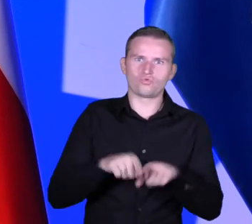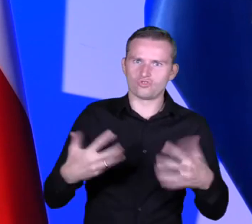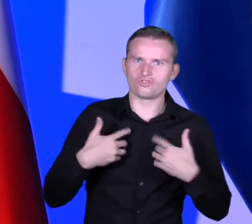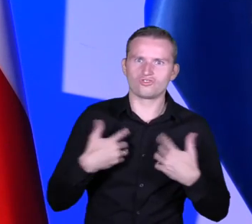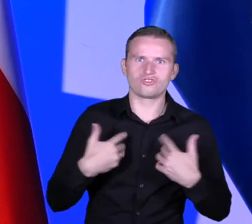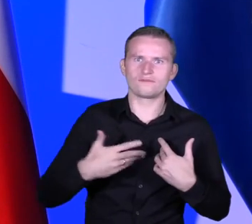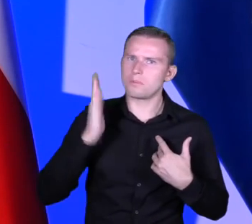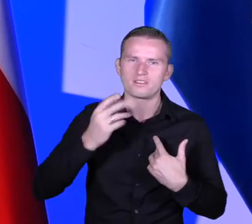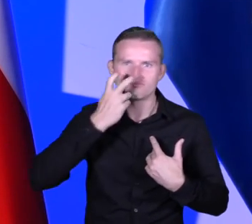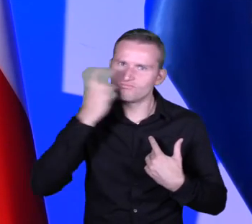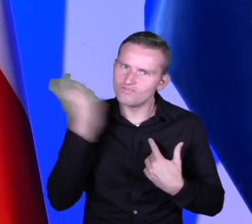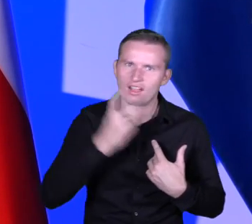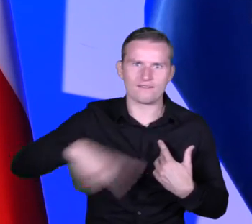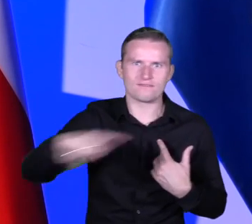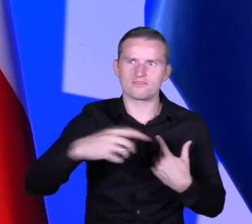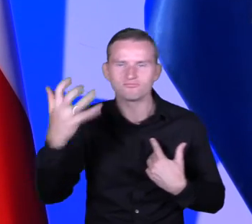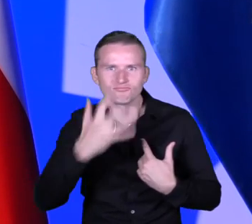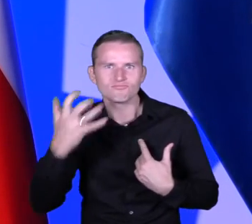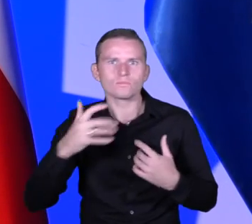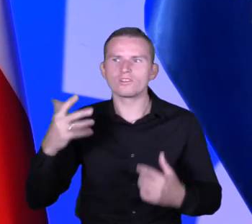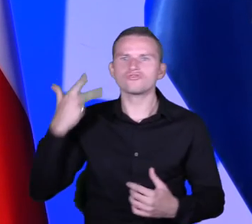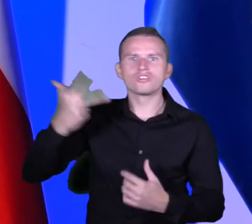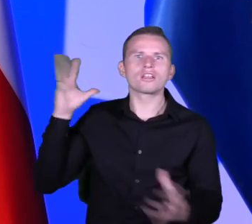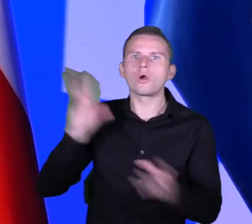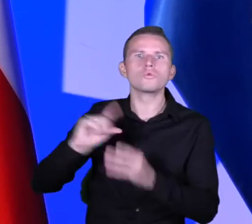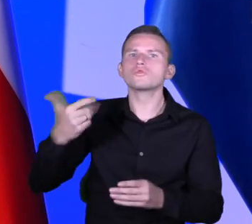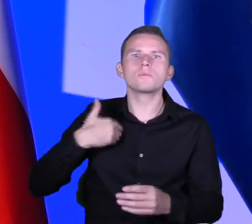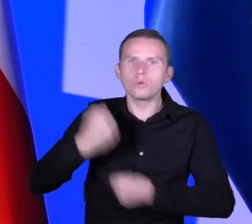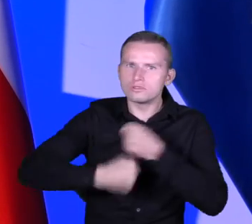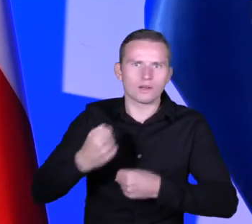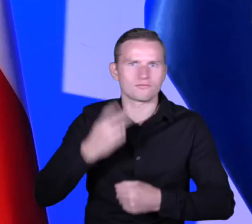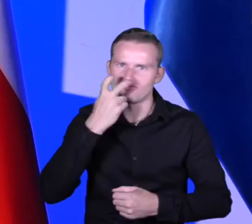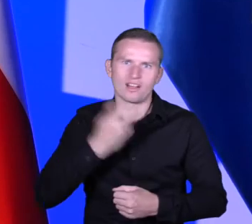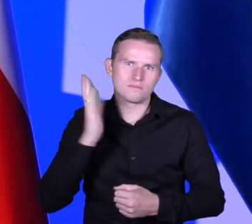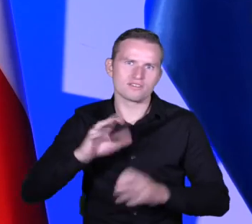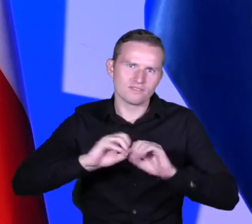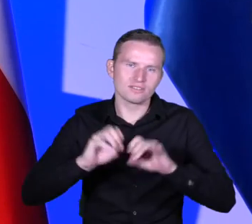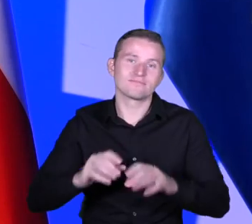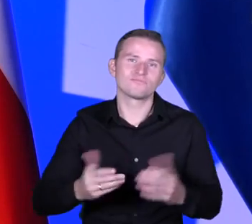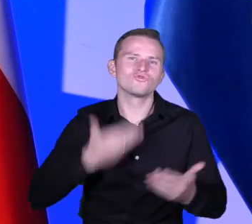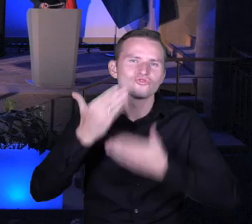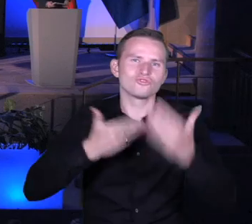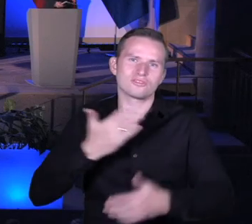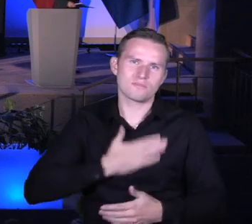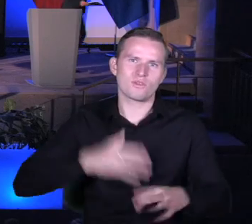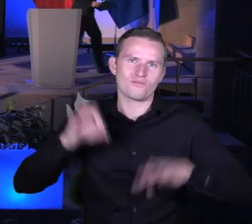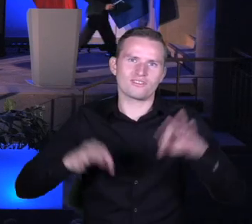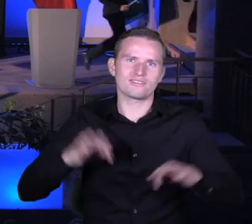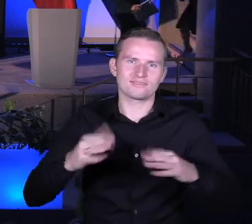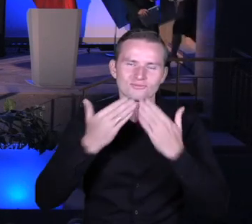inspirujący, jak dla nas były inspirujące te trzy lata. Dziękuję bardzo i życzę udanego dnia, udonej konferencji. Dzięki uprzejmie.